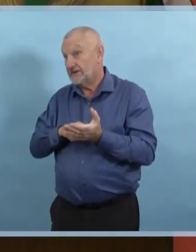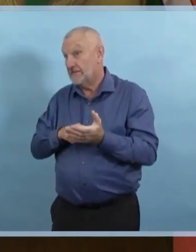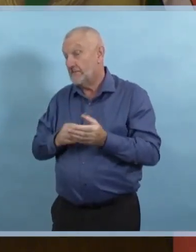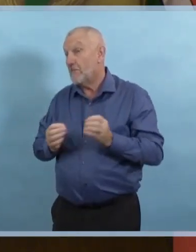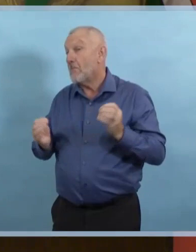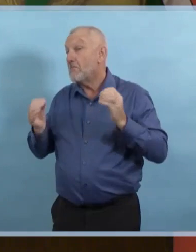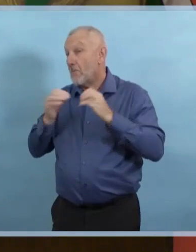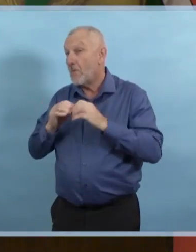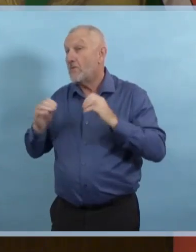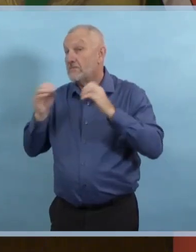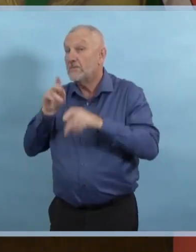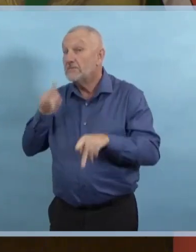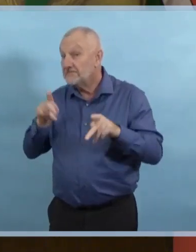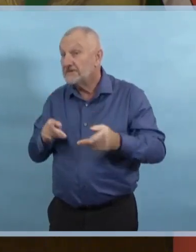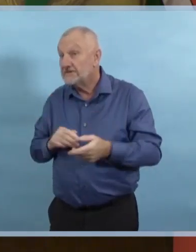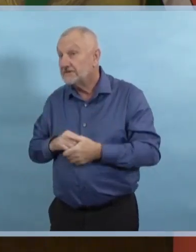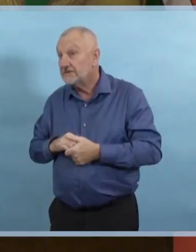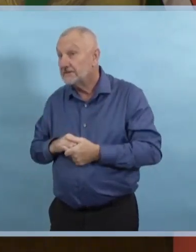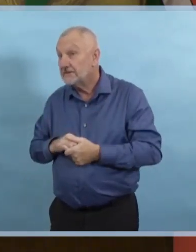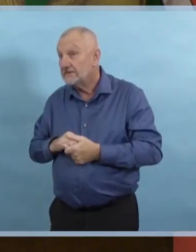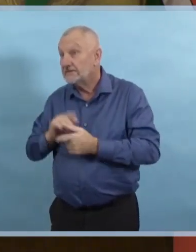situations très vulnérables.